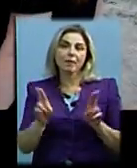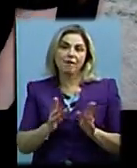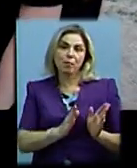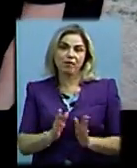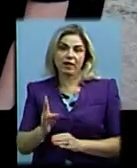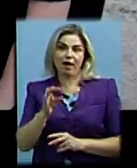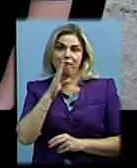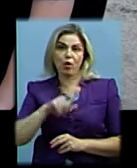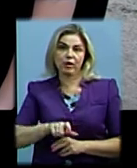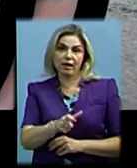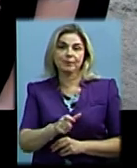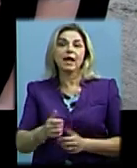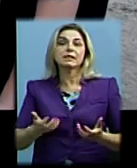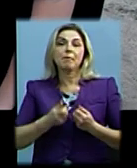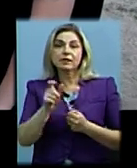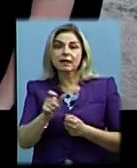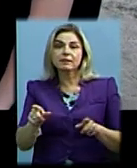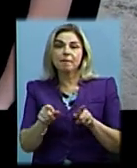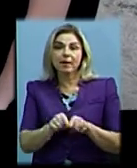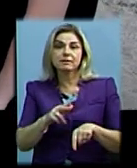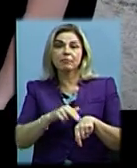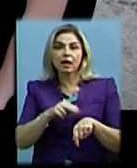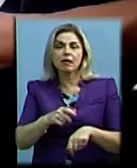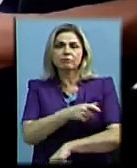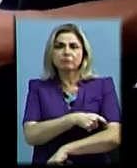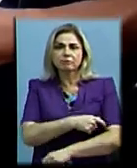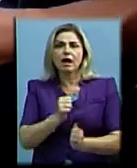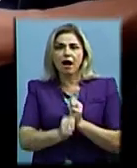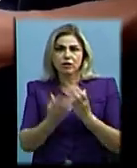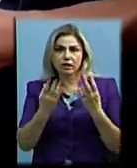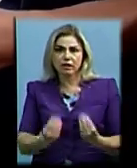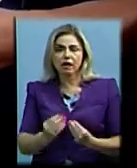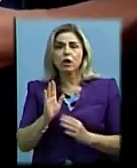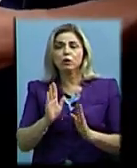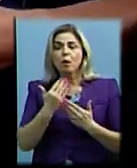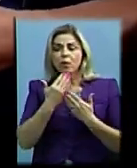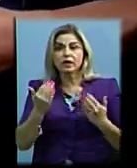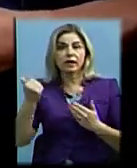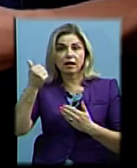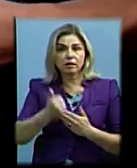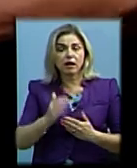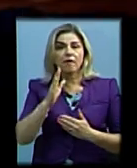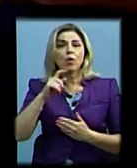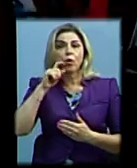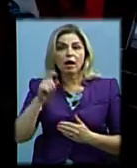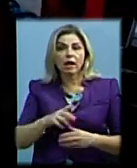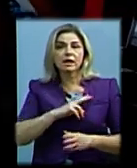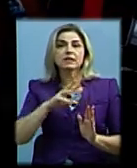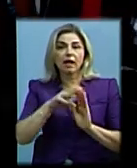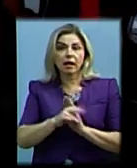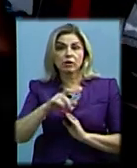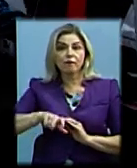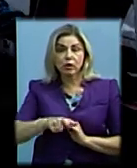Рятувальники спільно з правоохоронцями патрулюють пляжі щодня. Адже тільки протягом останньої доби в Україні загинула на воді 21